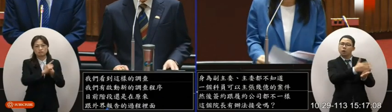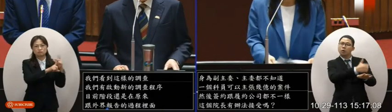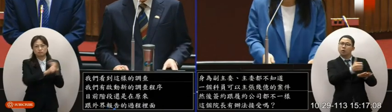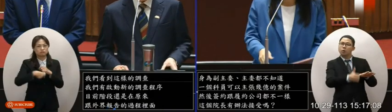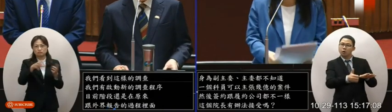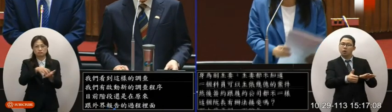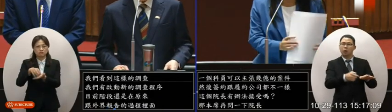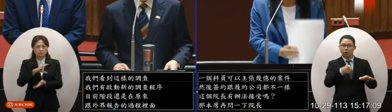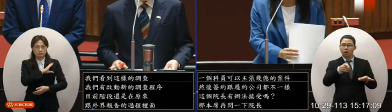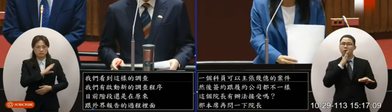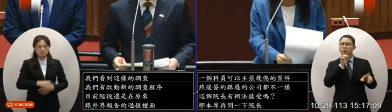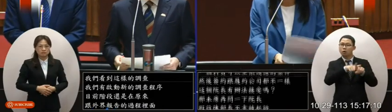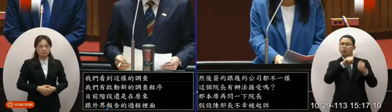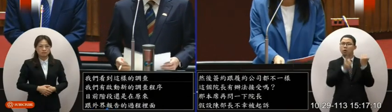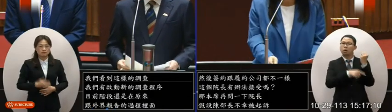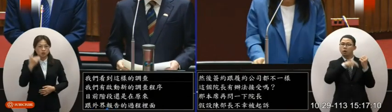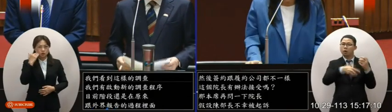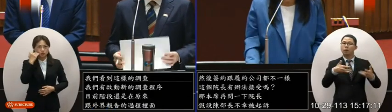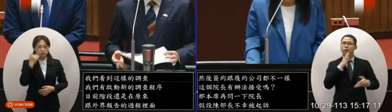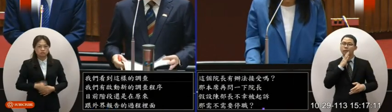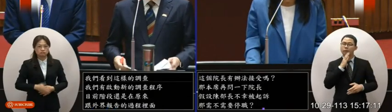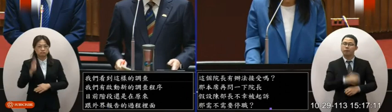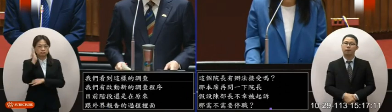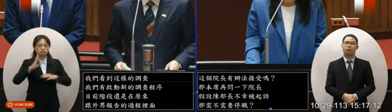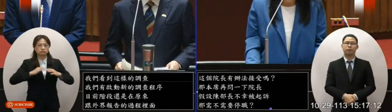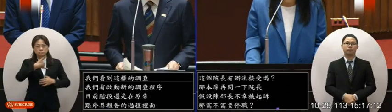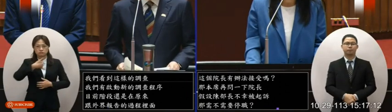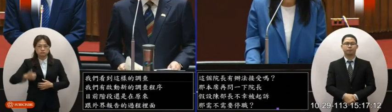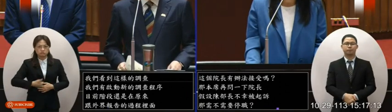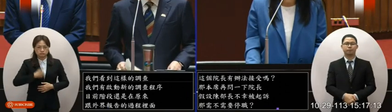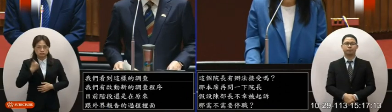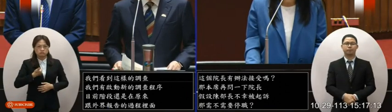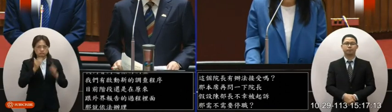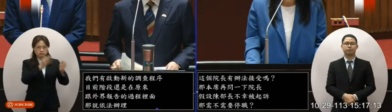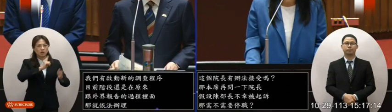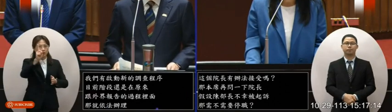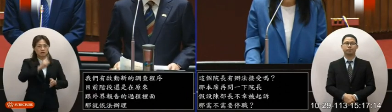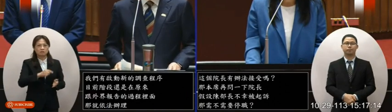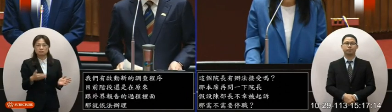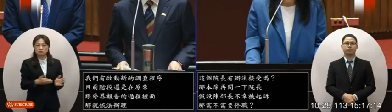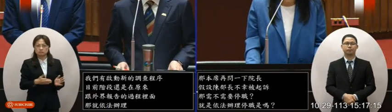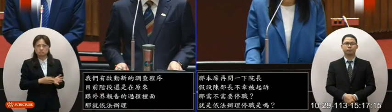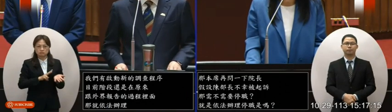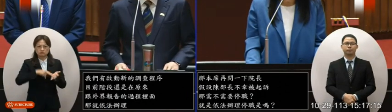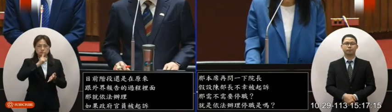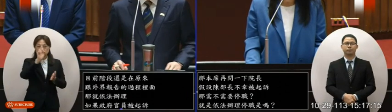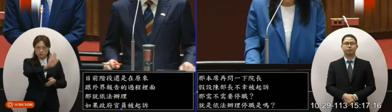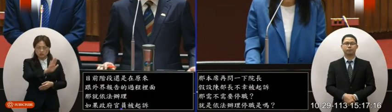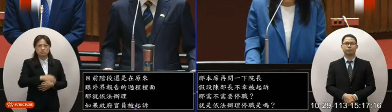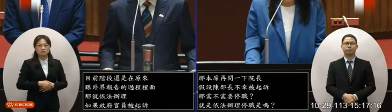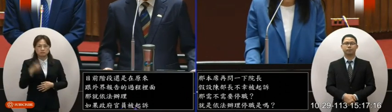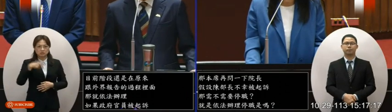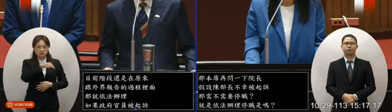理就是依法辦理停止是嗎如果政府官員被起訴那麼內容是相當的讓社社會矚目的案